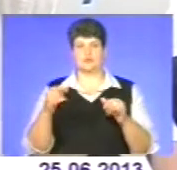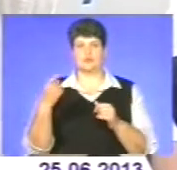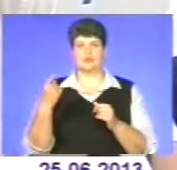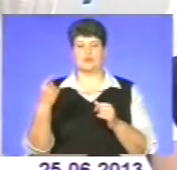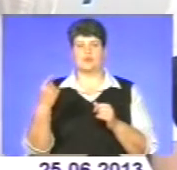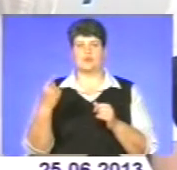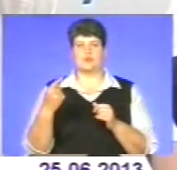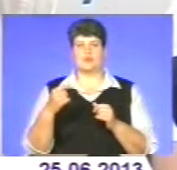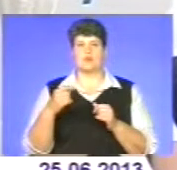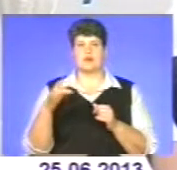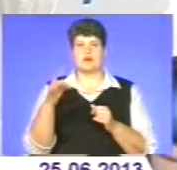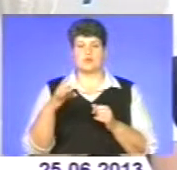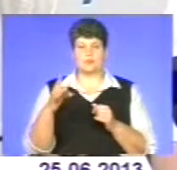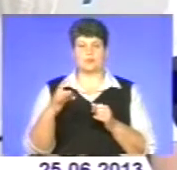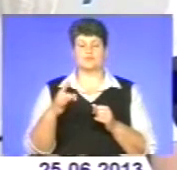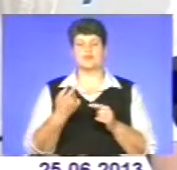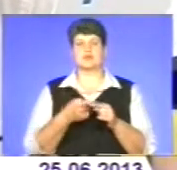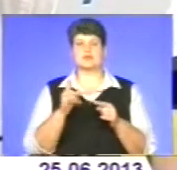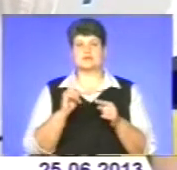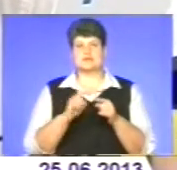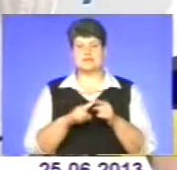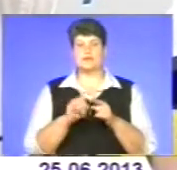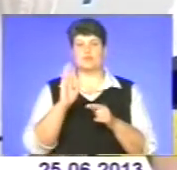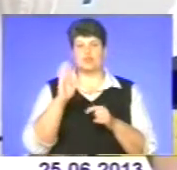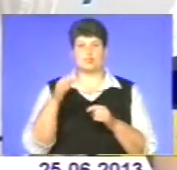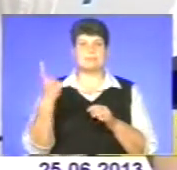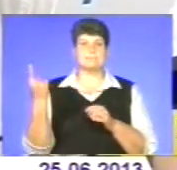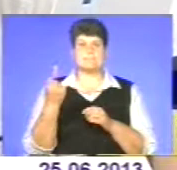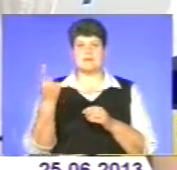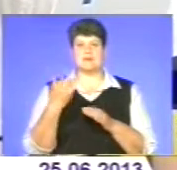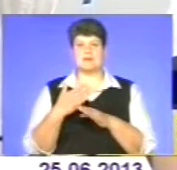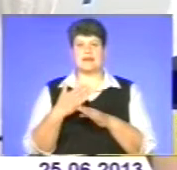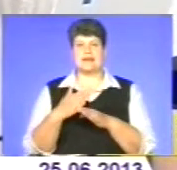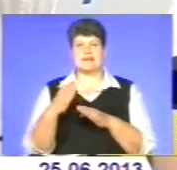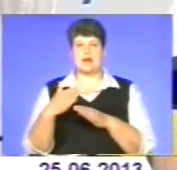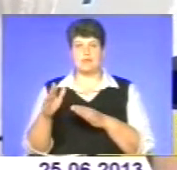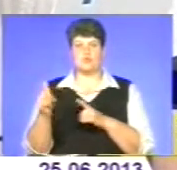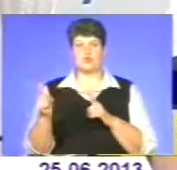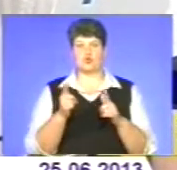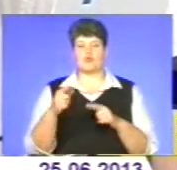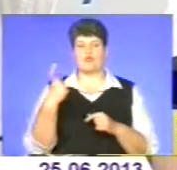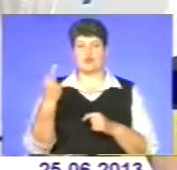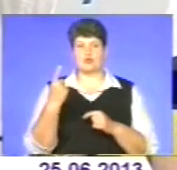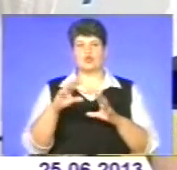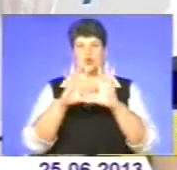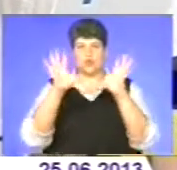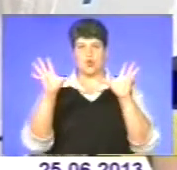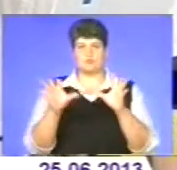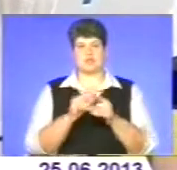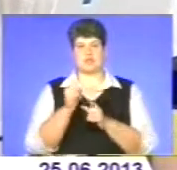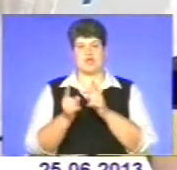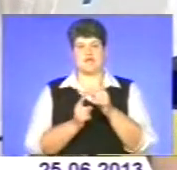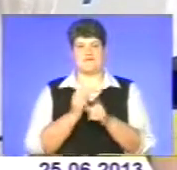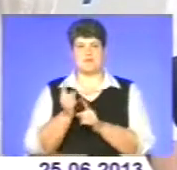а згодом і Бережани Кременця, буде першим етапом підготовки області до такої комплексної реформи.